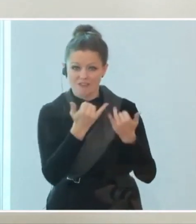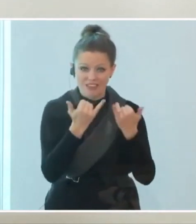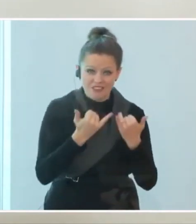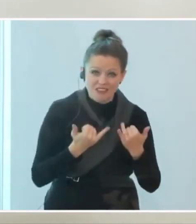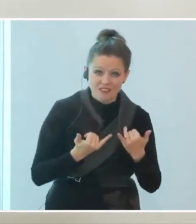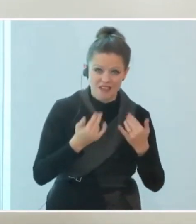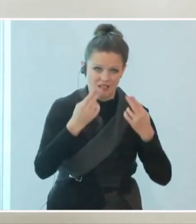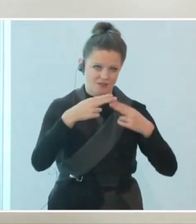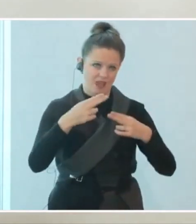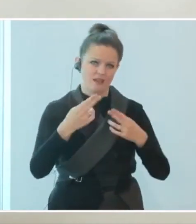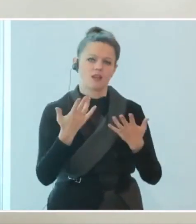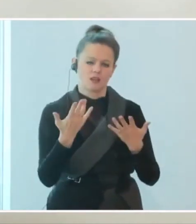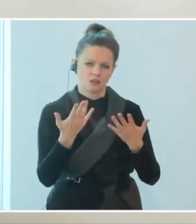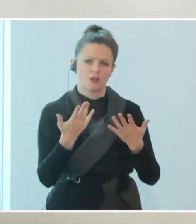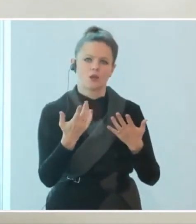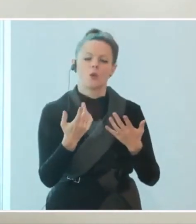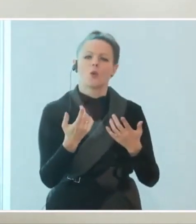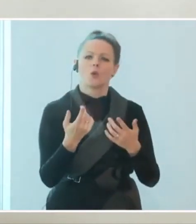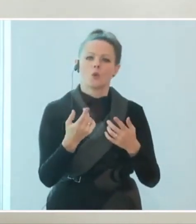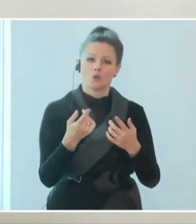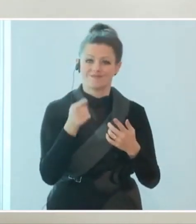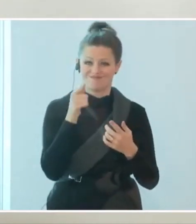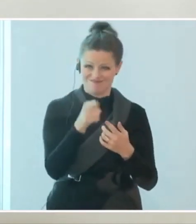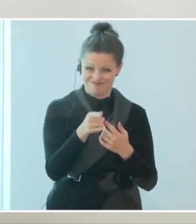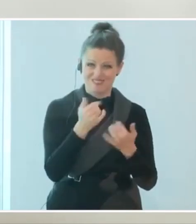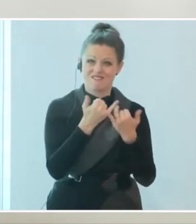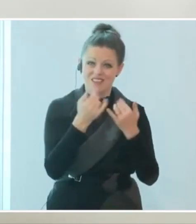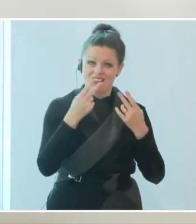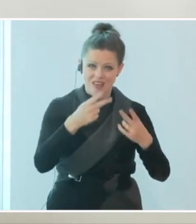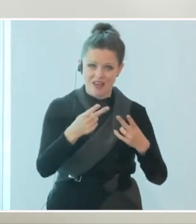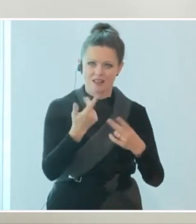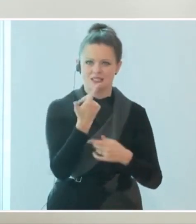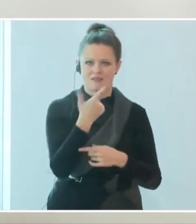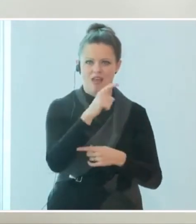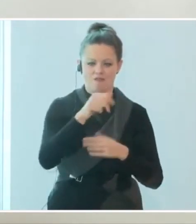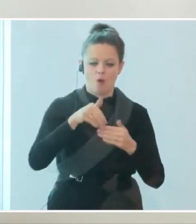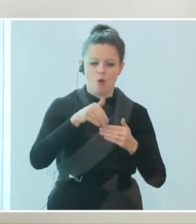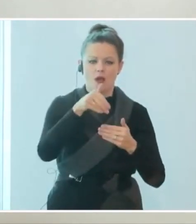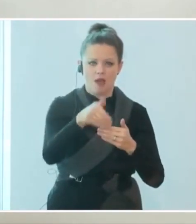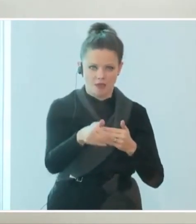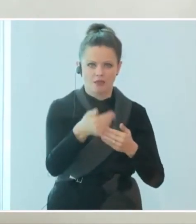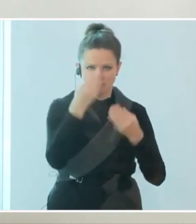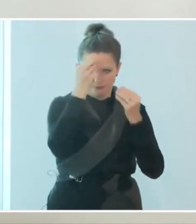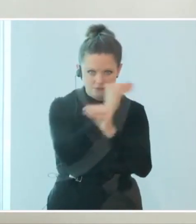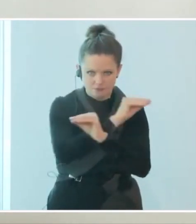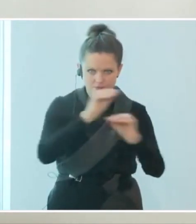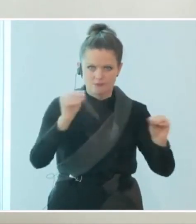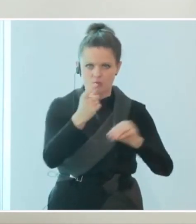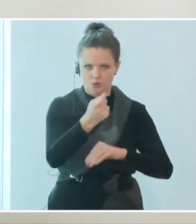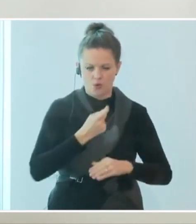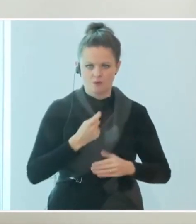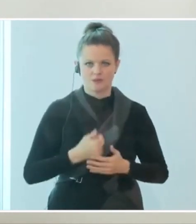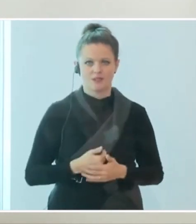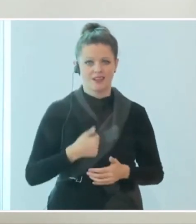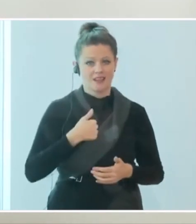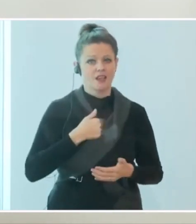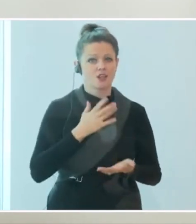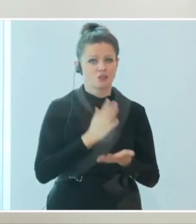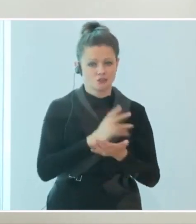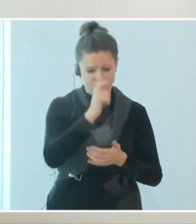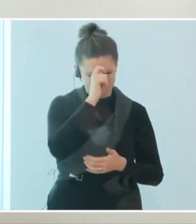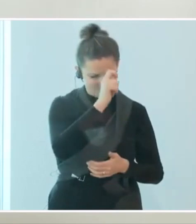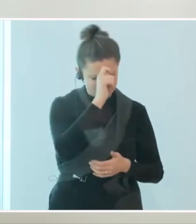zwei Wochen bekannt geben, wie das weitergehen kann. Ich erkenne an, dass hier sehr viele